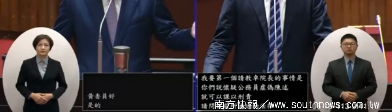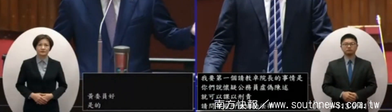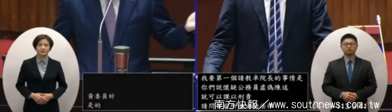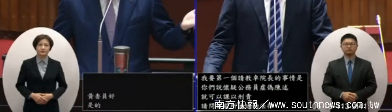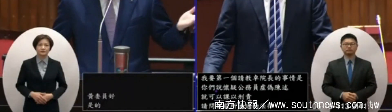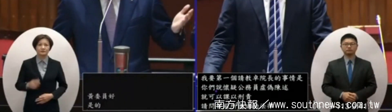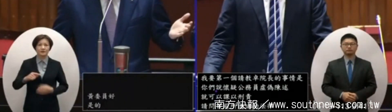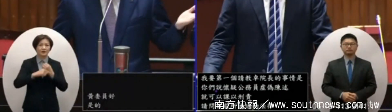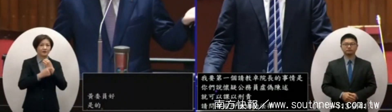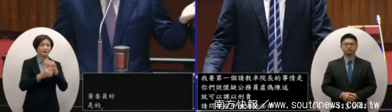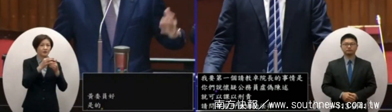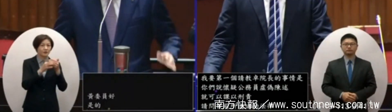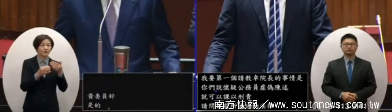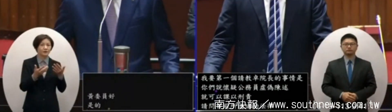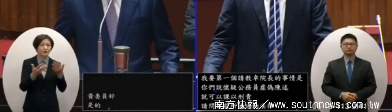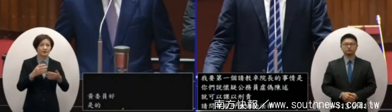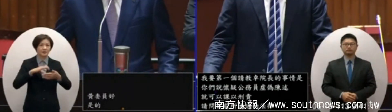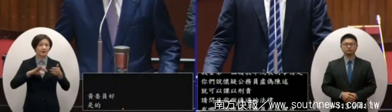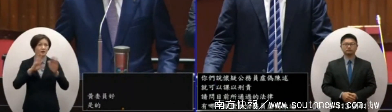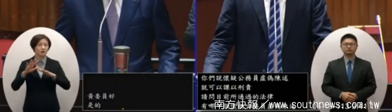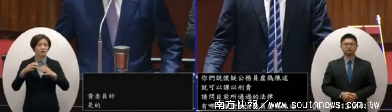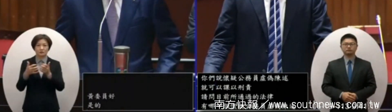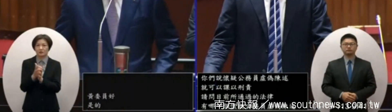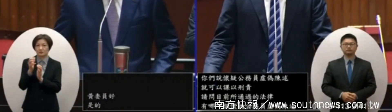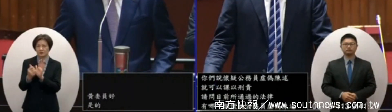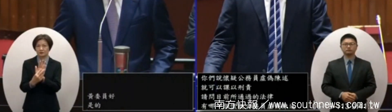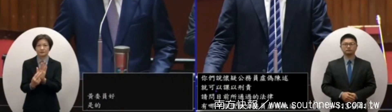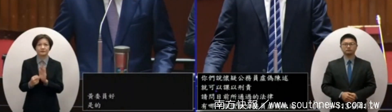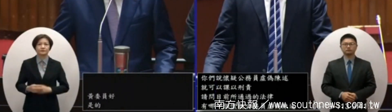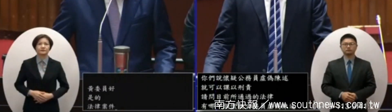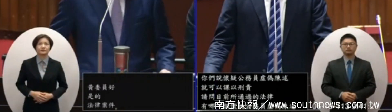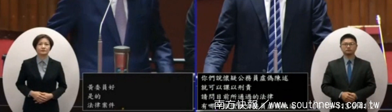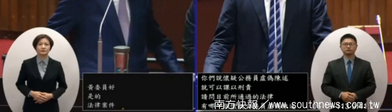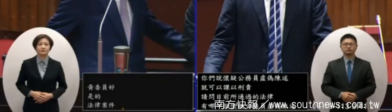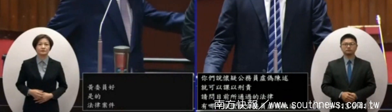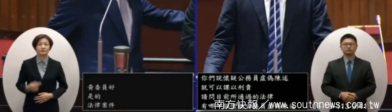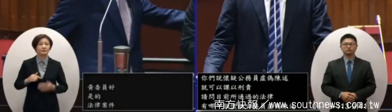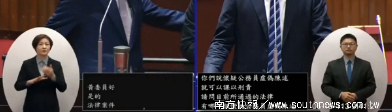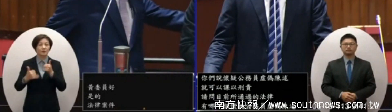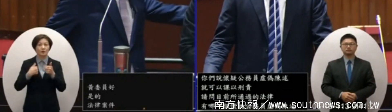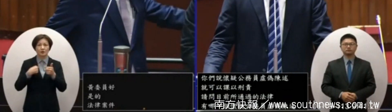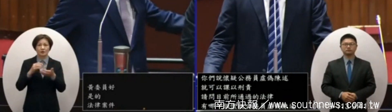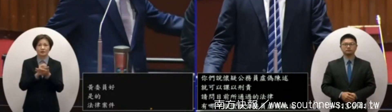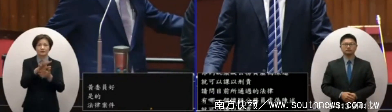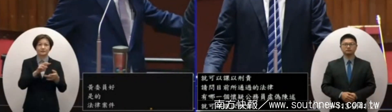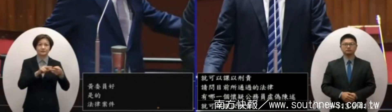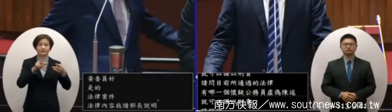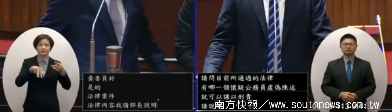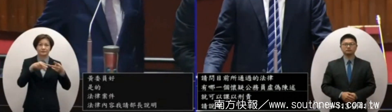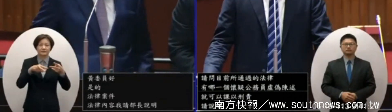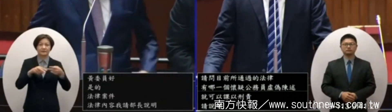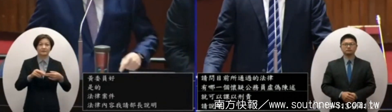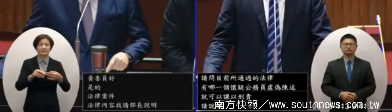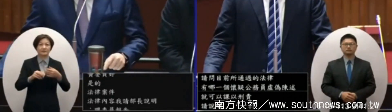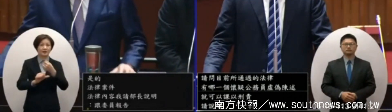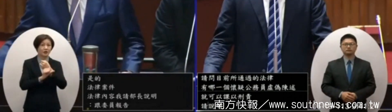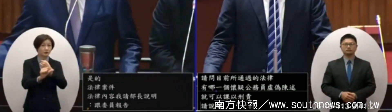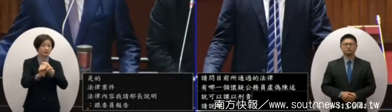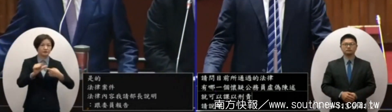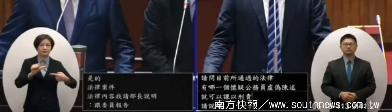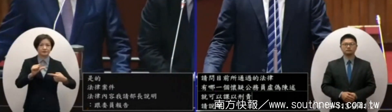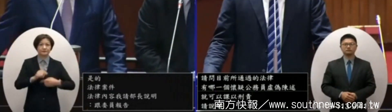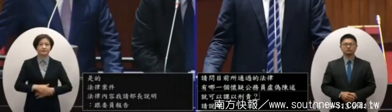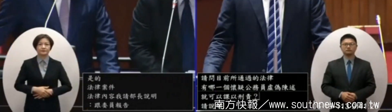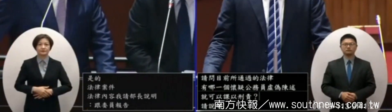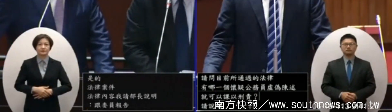法律案件法律內容我請部長說明各位委員報告那個刑法第五章之一